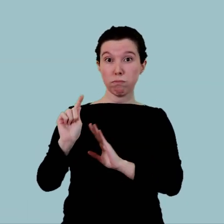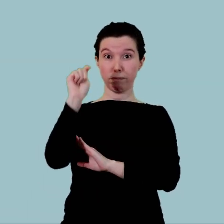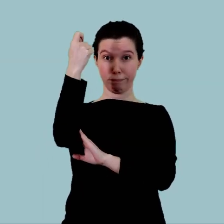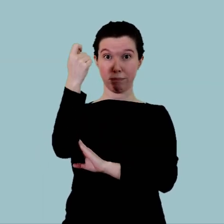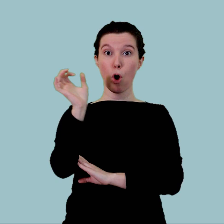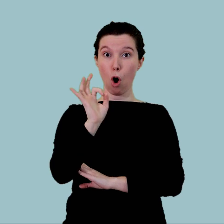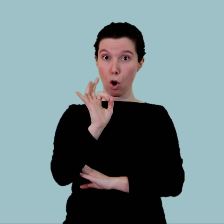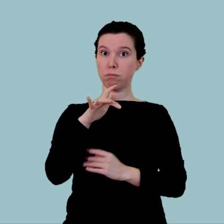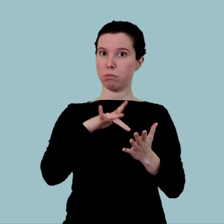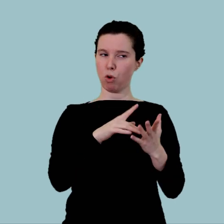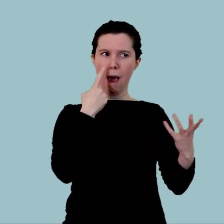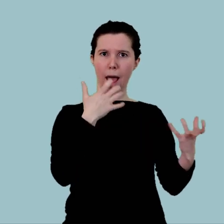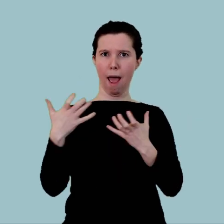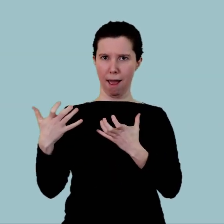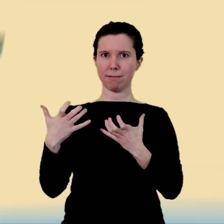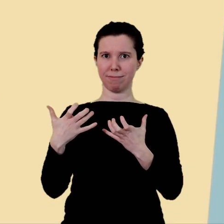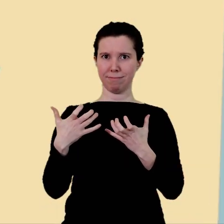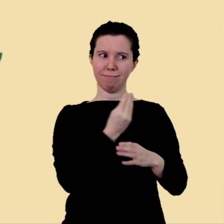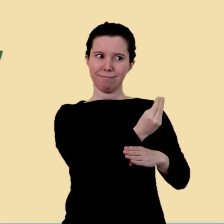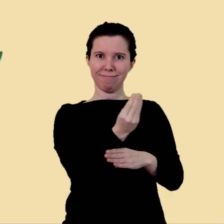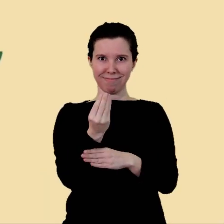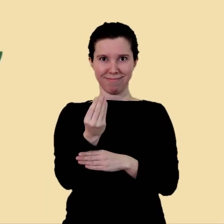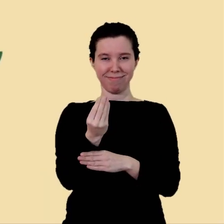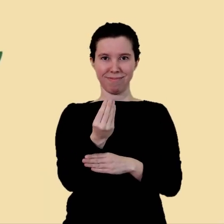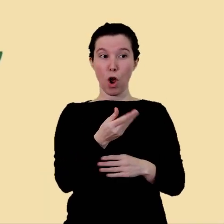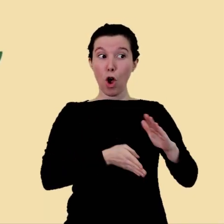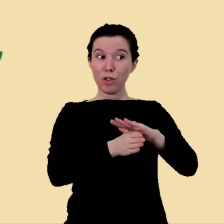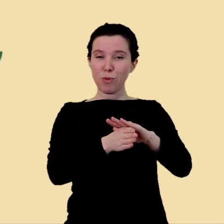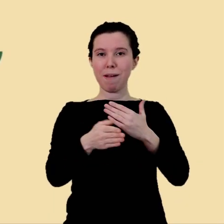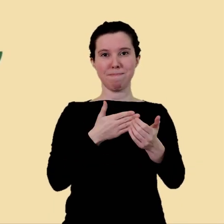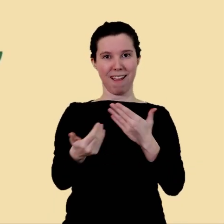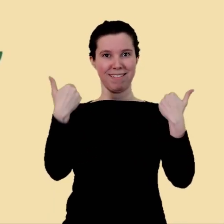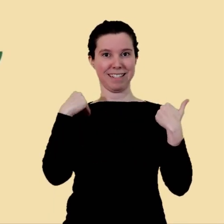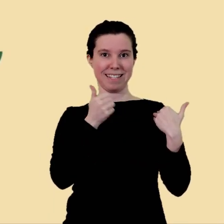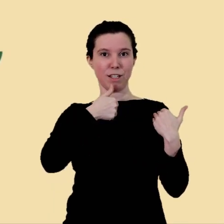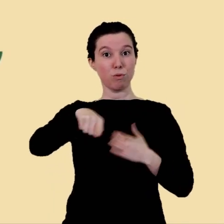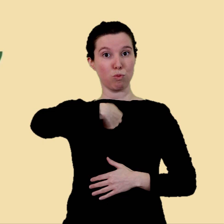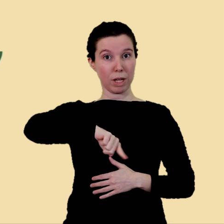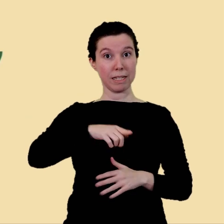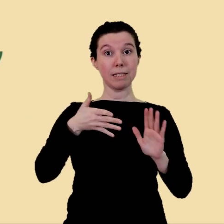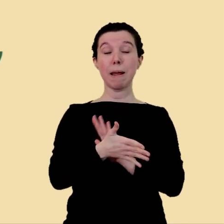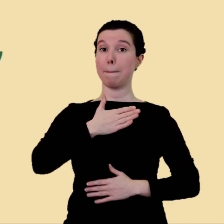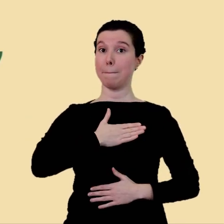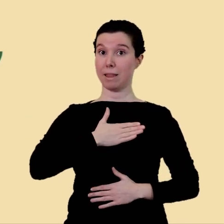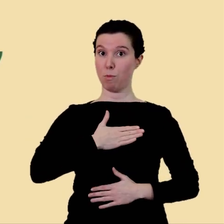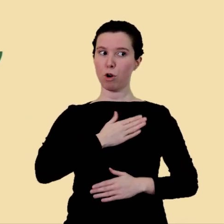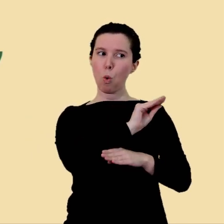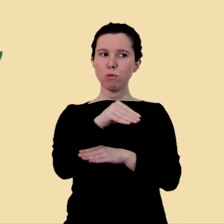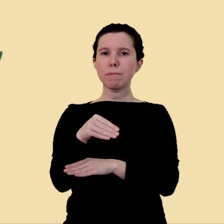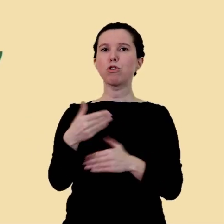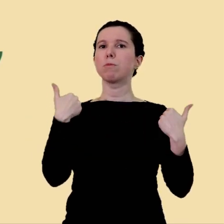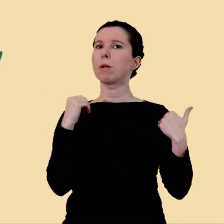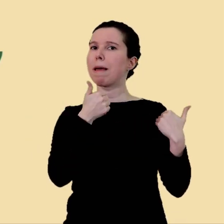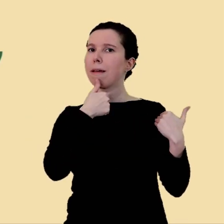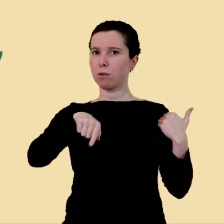aconseguint això? O que puguem seguir gaudint d'obres d'art com aquestes? Tot depèn de nosaltres, perquè la conservació del patrimoni